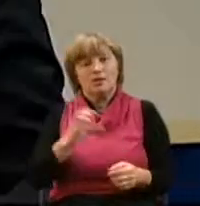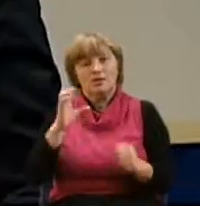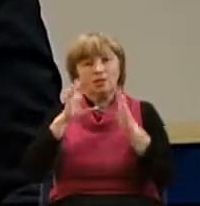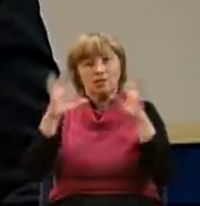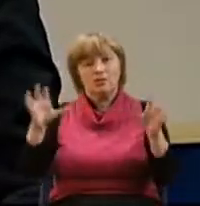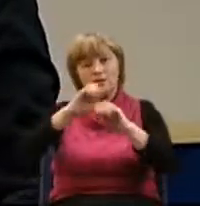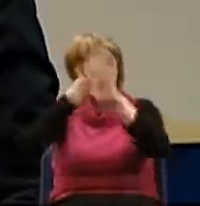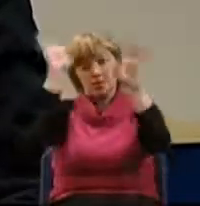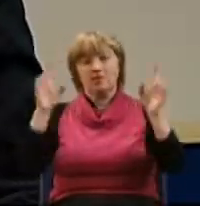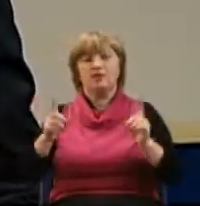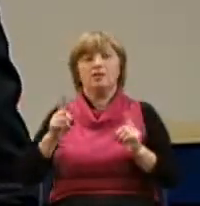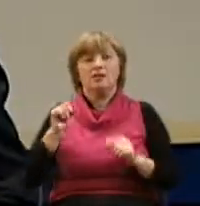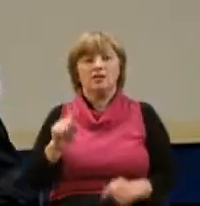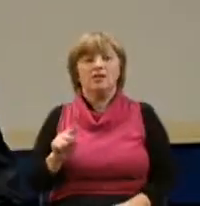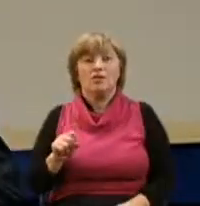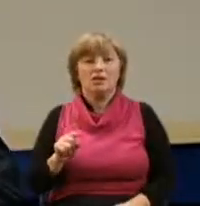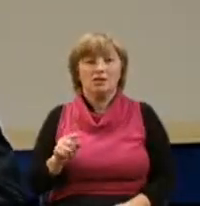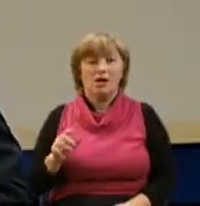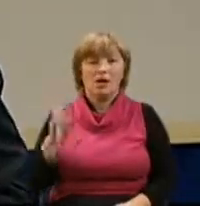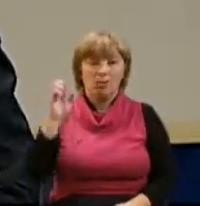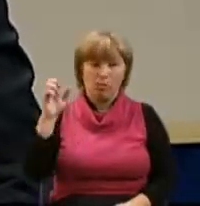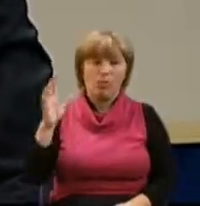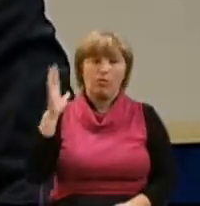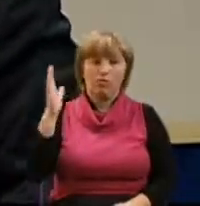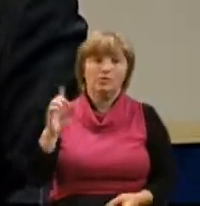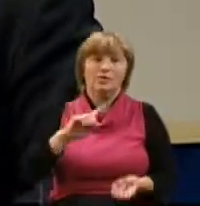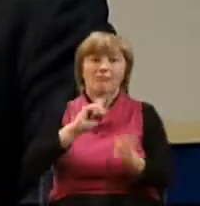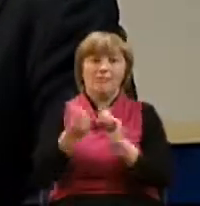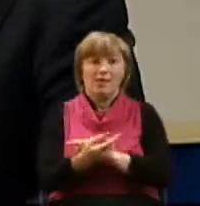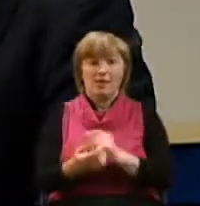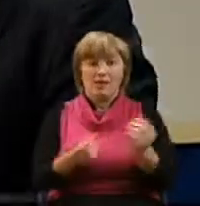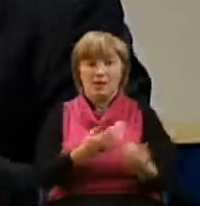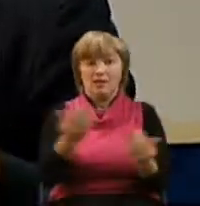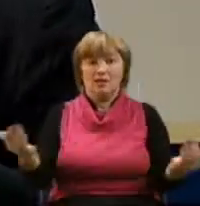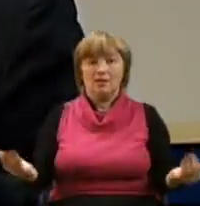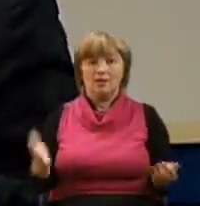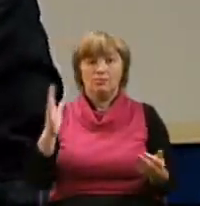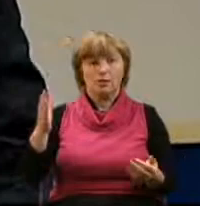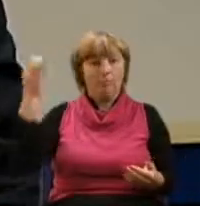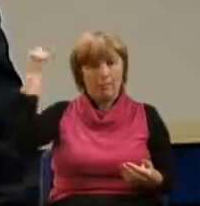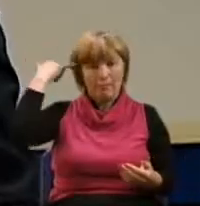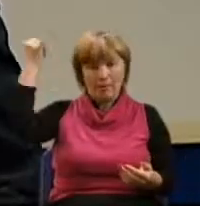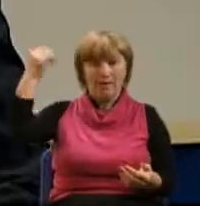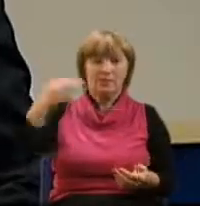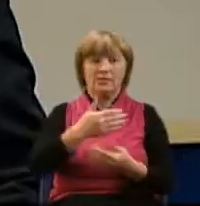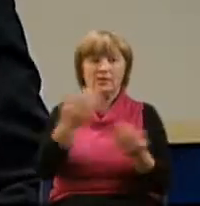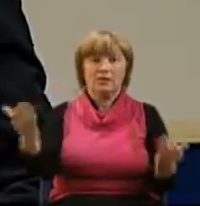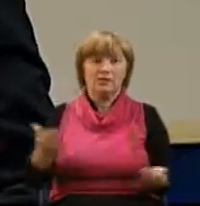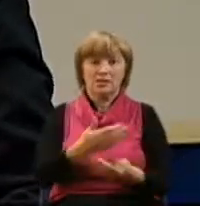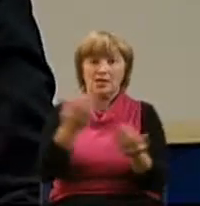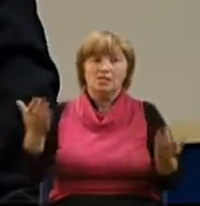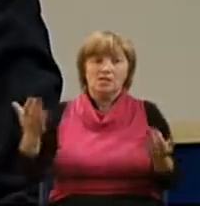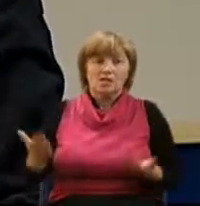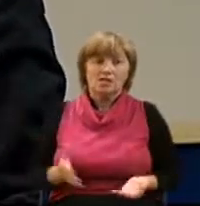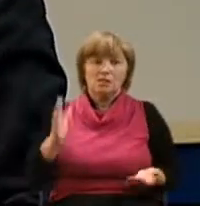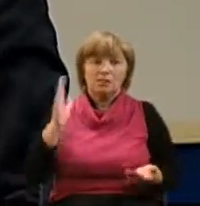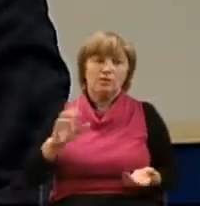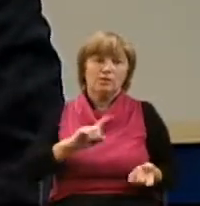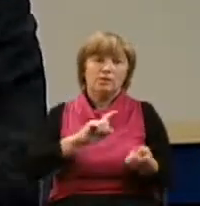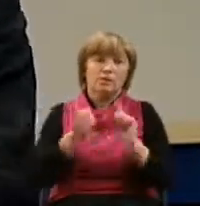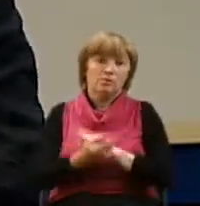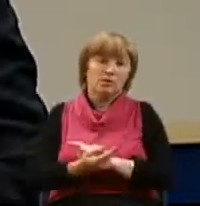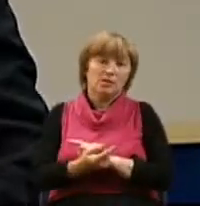тогда Бог будет менять нас, Бог будет помазывать нас, наша жизнь будет преобразовываться.